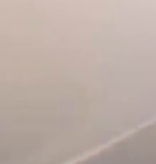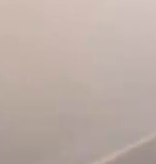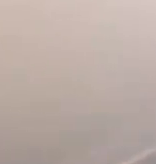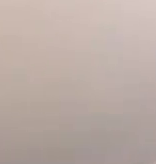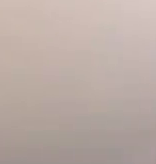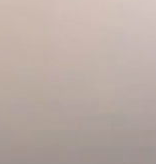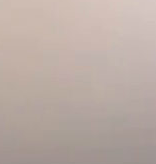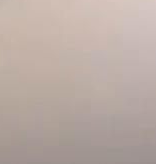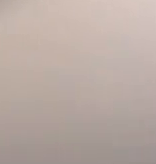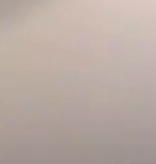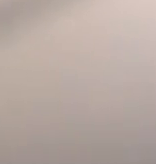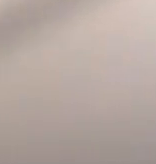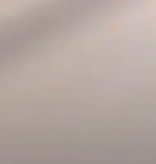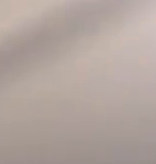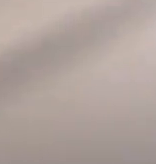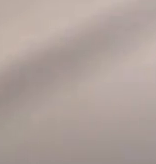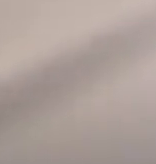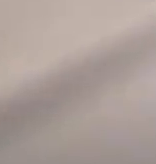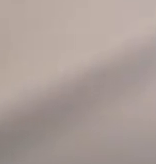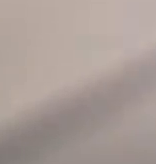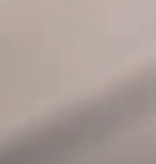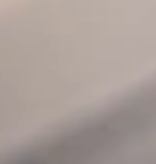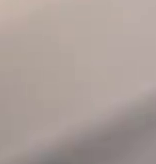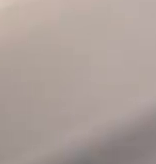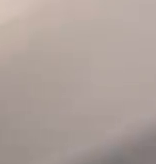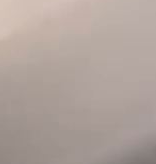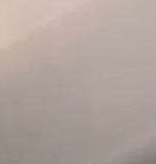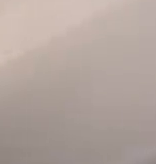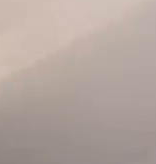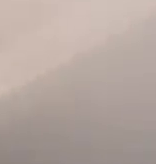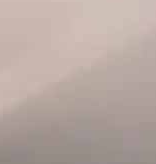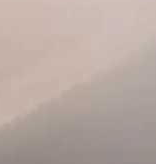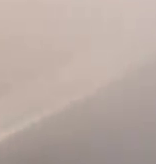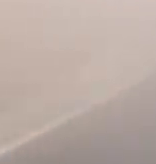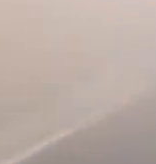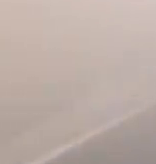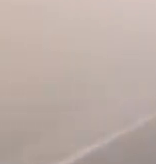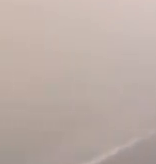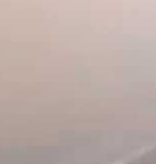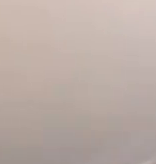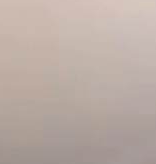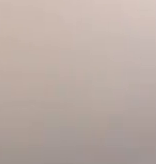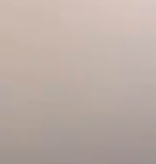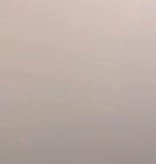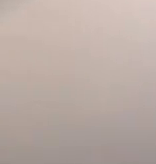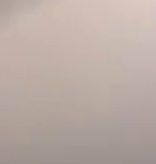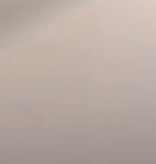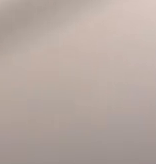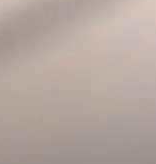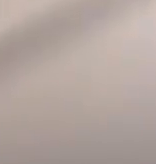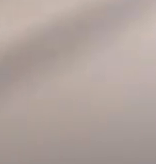para sa pinakasariwang balita, magsubscribe kayo sa aming YouTube channel. Para sa mga kapuso abroad, pwede nyo rin kaming